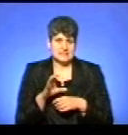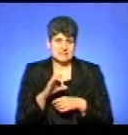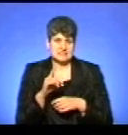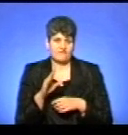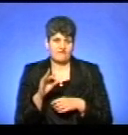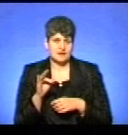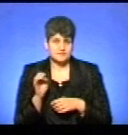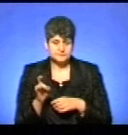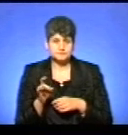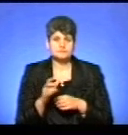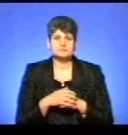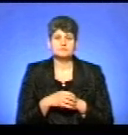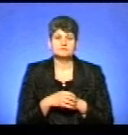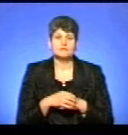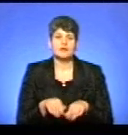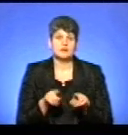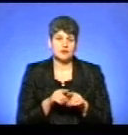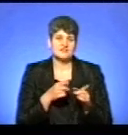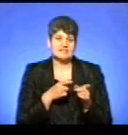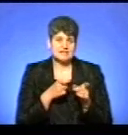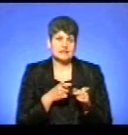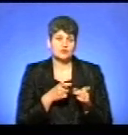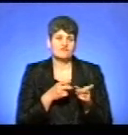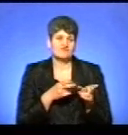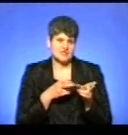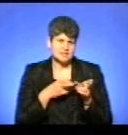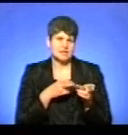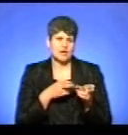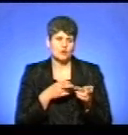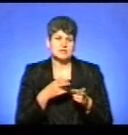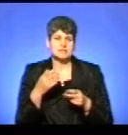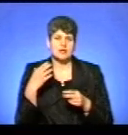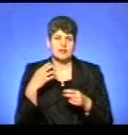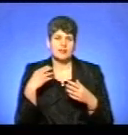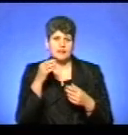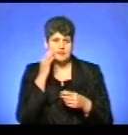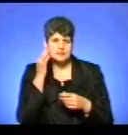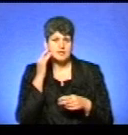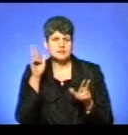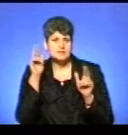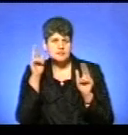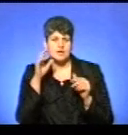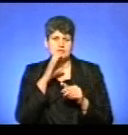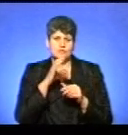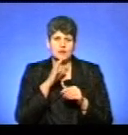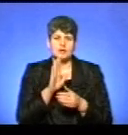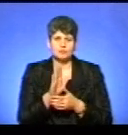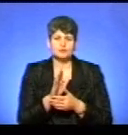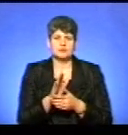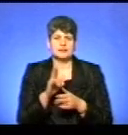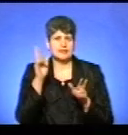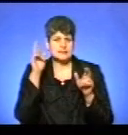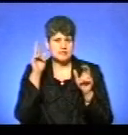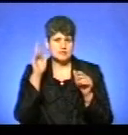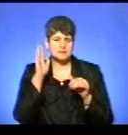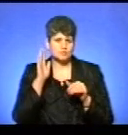проводиться, відповідно, також відстрілюються лисиці, зайці, волки, який буде тривати на зайця росика